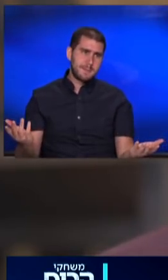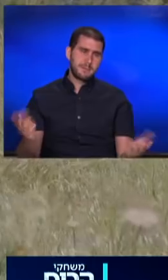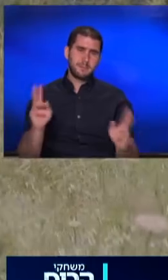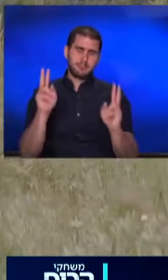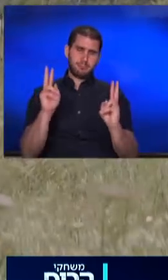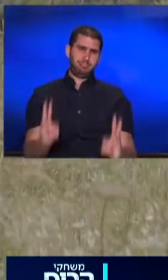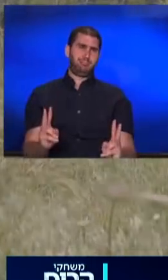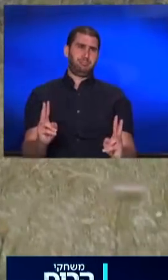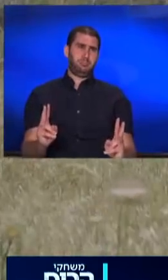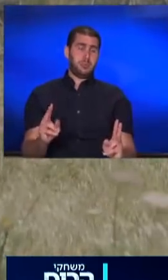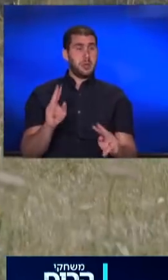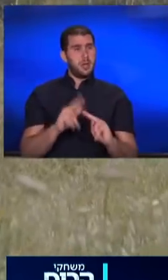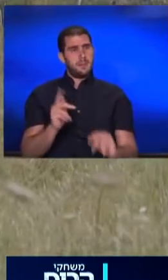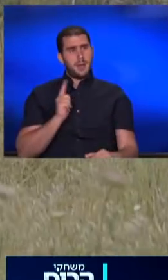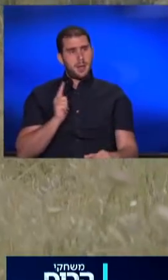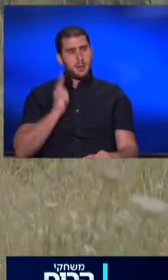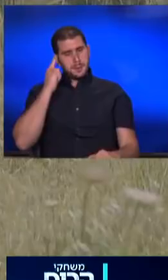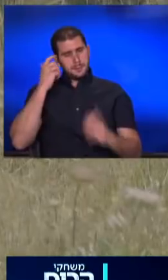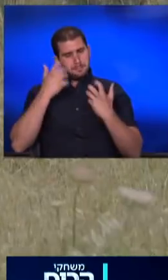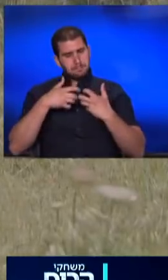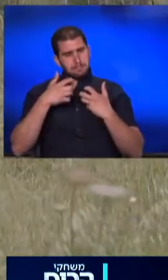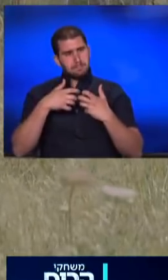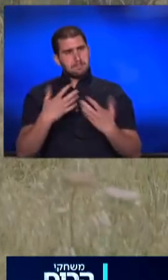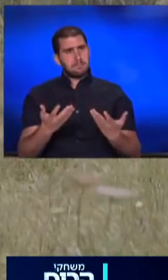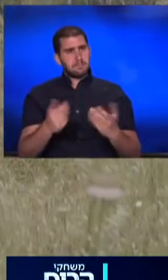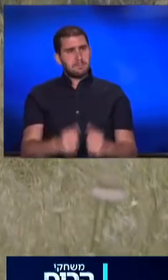וברקס, אז מחכים, עוצרים וחושבים,